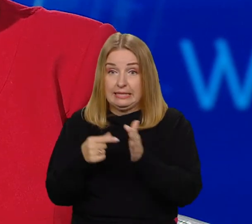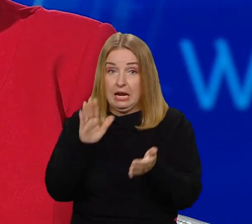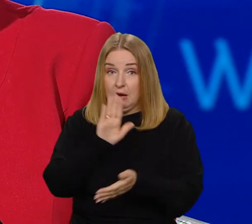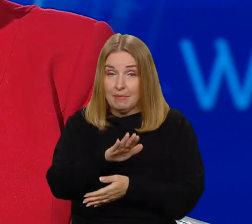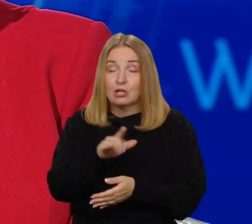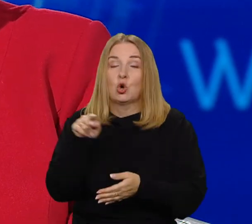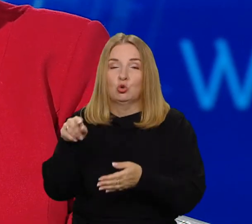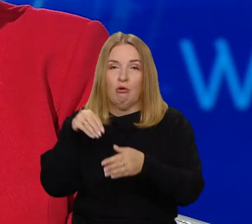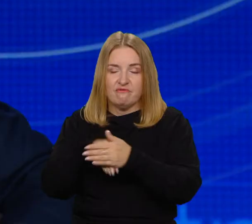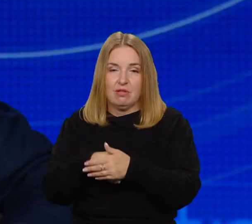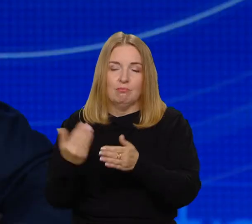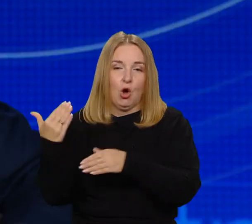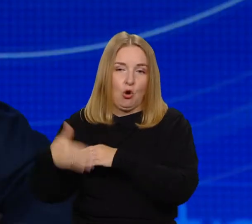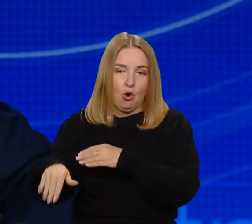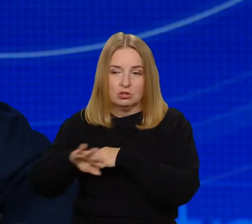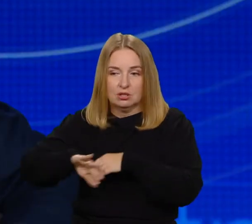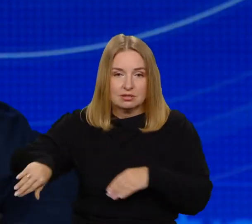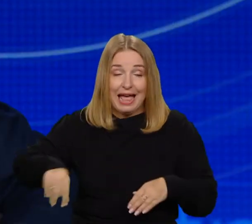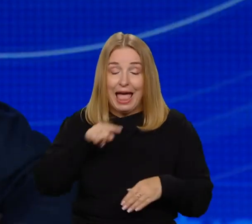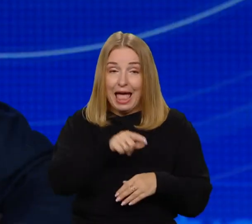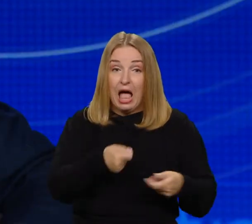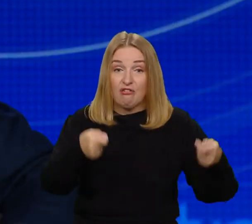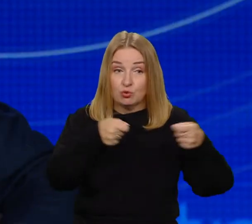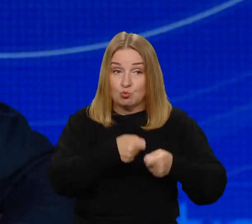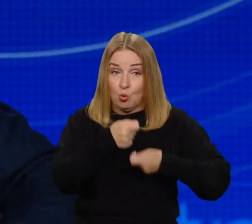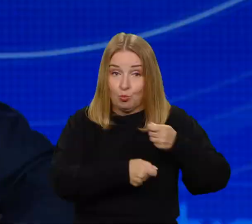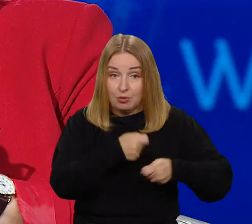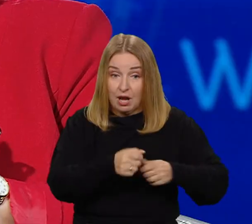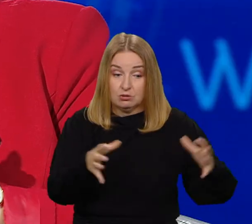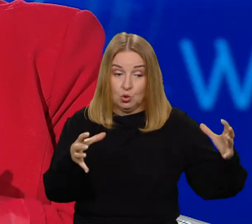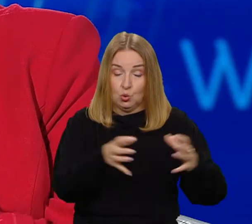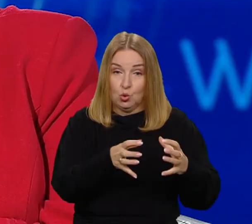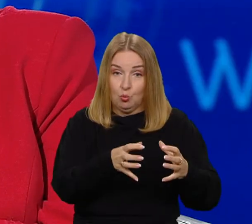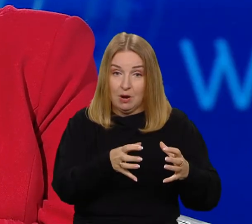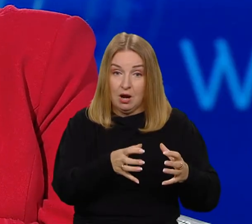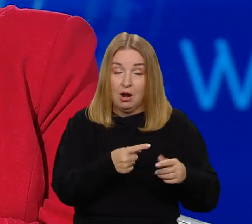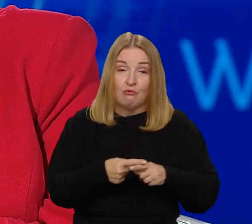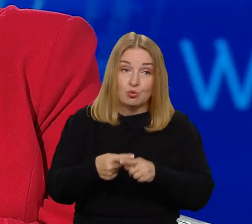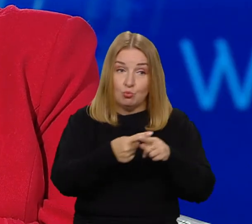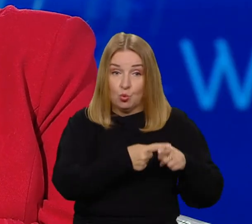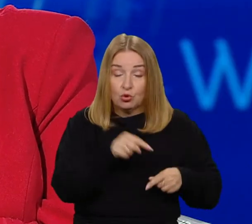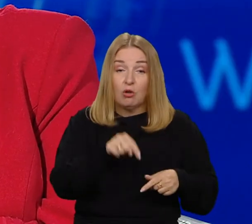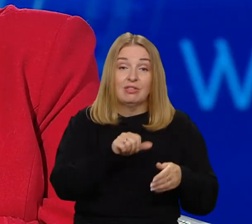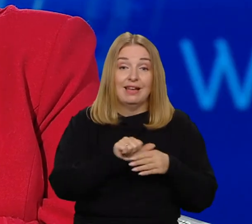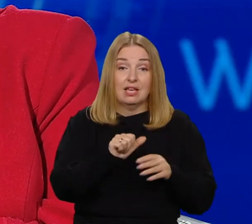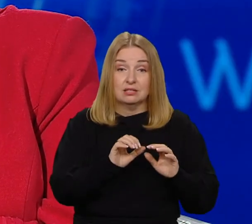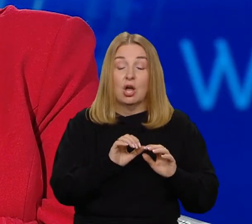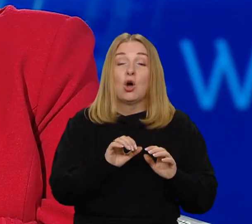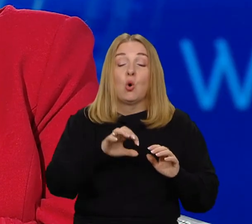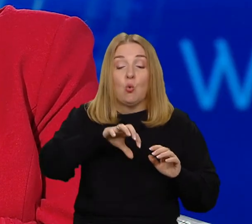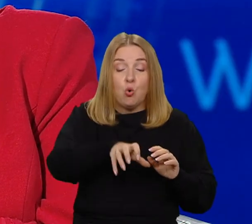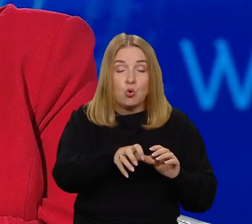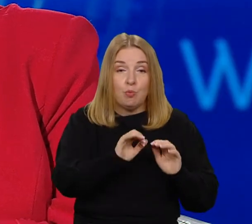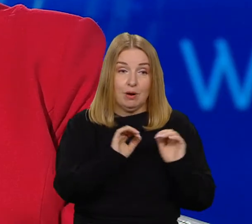Wspólnota jest czymś więcej, dlatego że jest to grupa ludzi, która jest zgromadzona wokół wartości